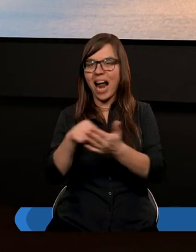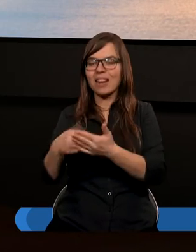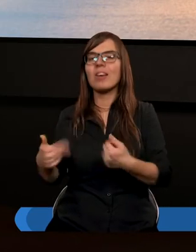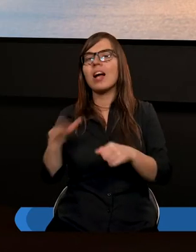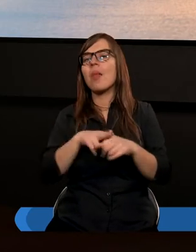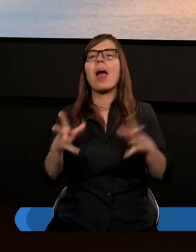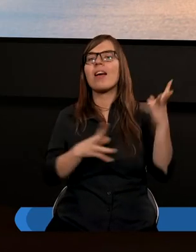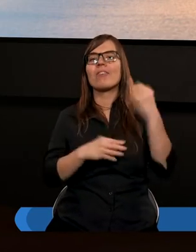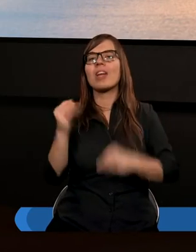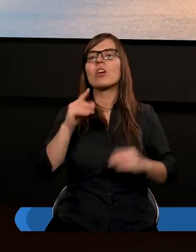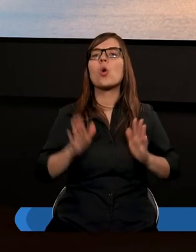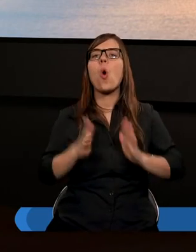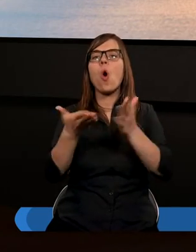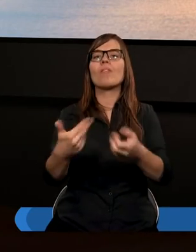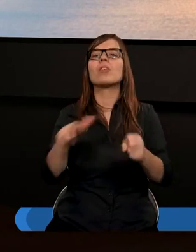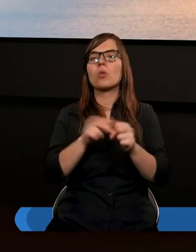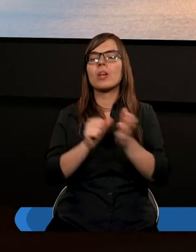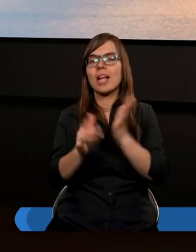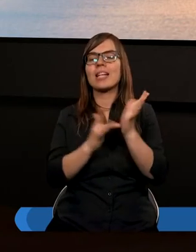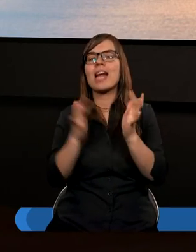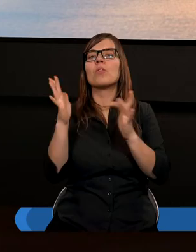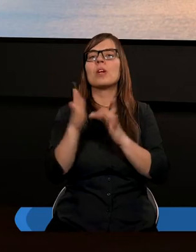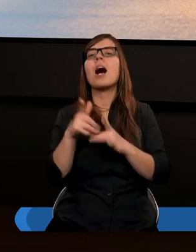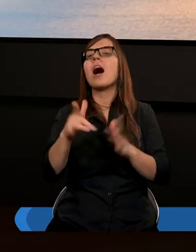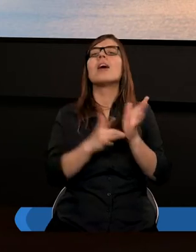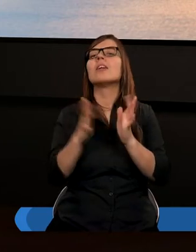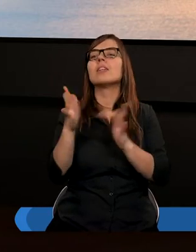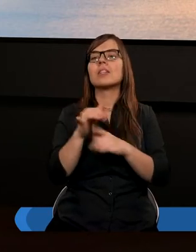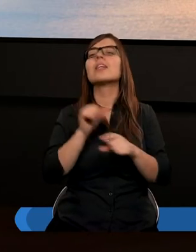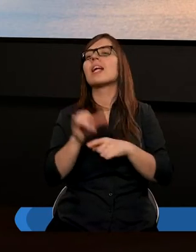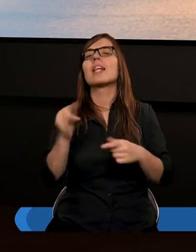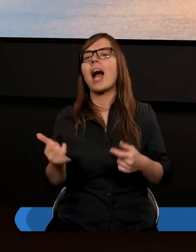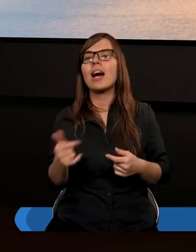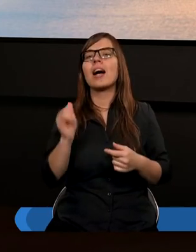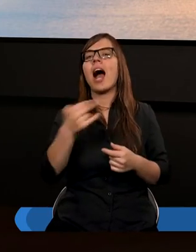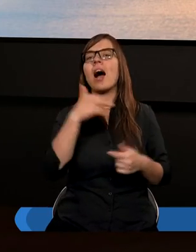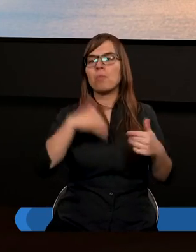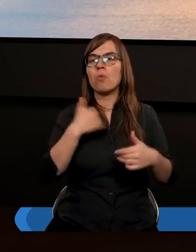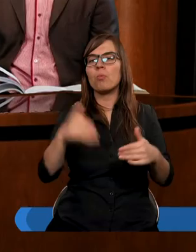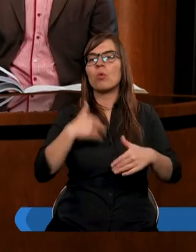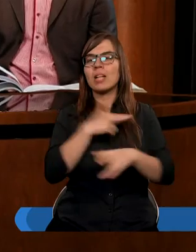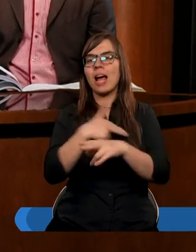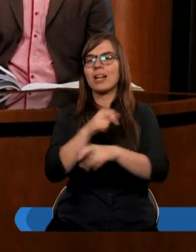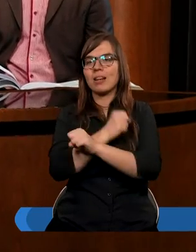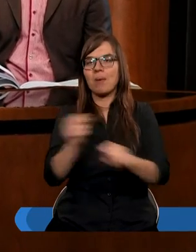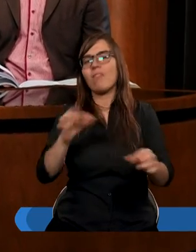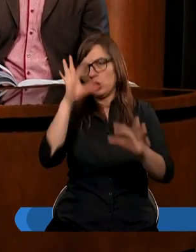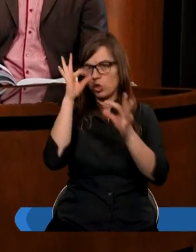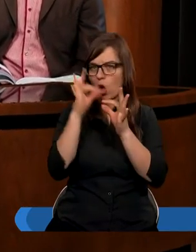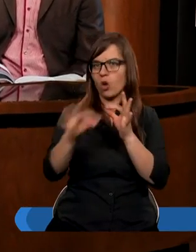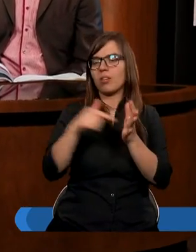na największą ofiarę którym jest Jezus Chrystus a Jezus Chrystus jest jaki aby nas mógł zbawić doskonały